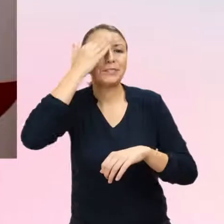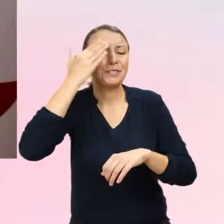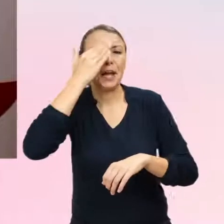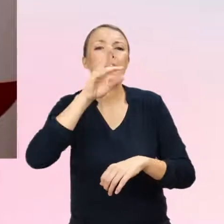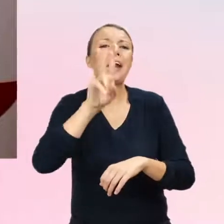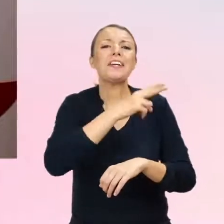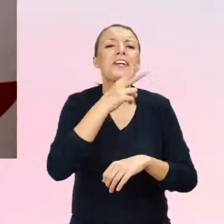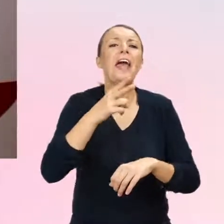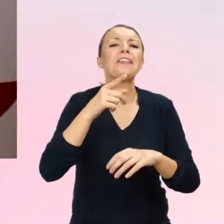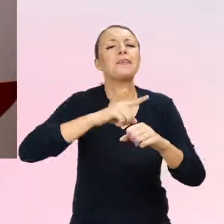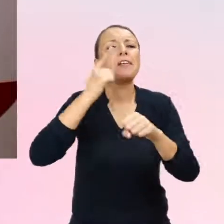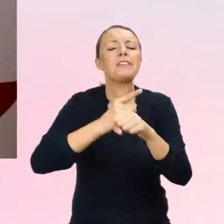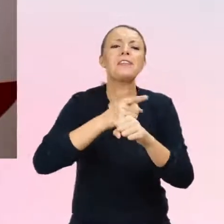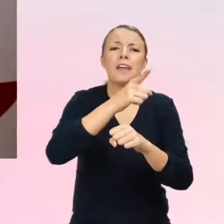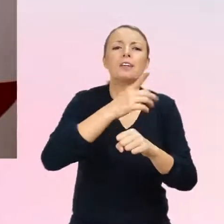endokrynologa.